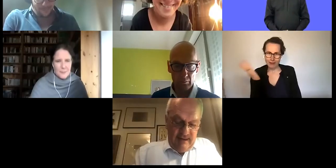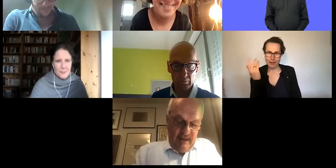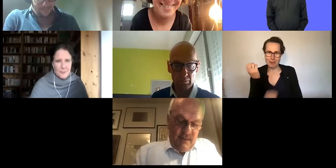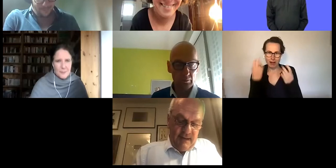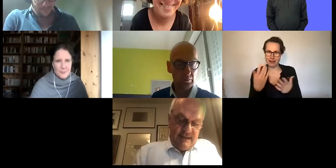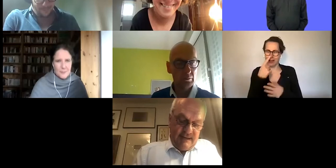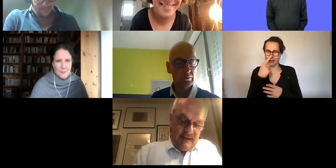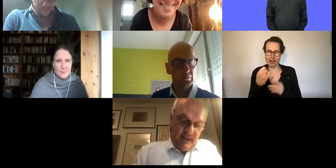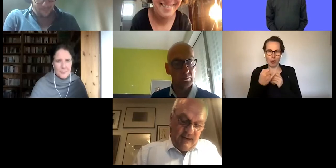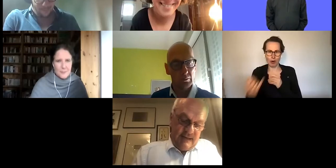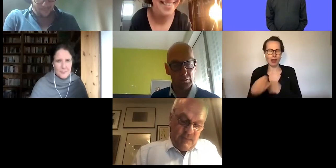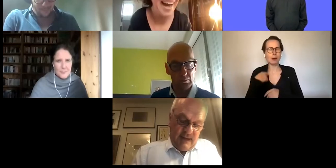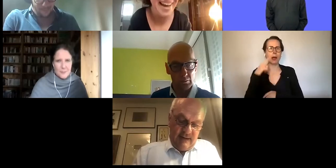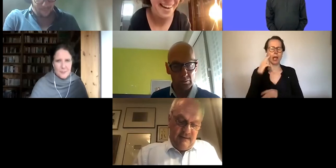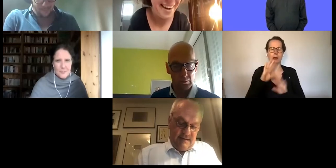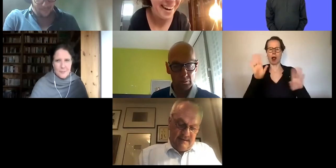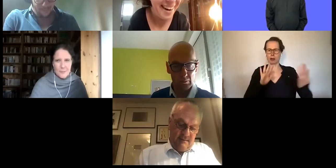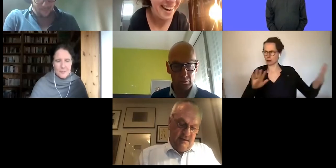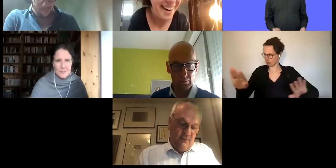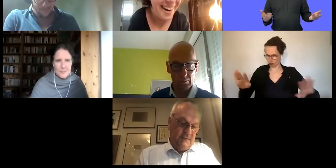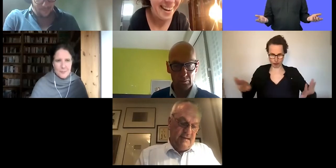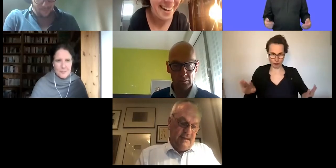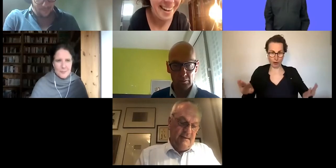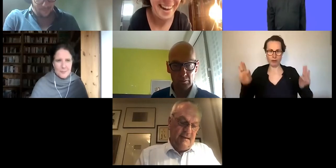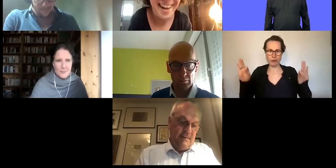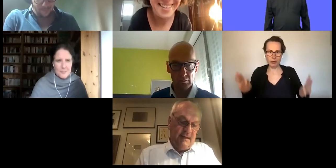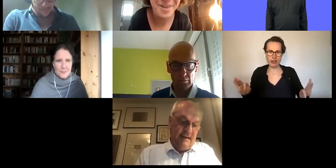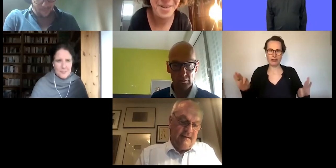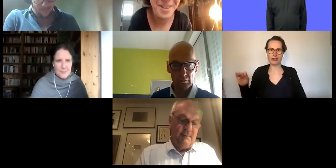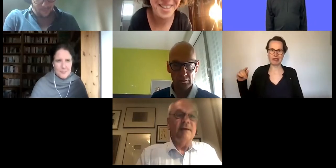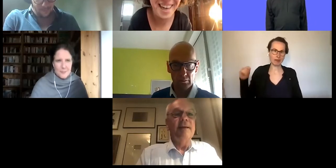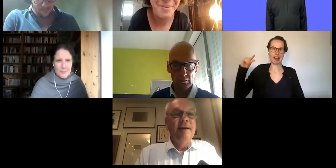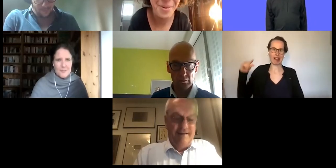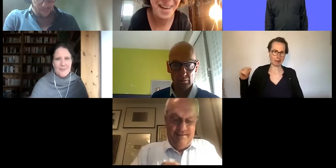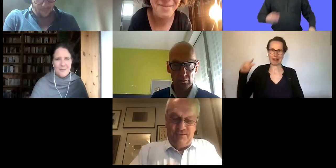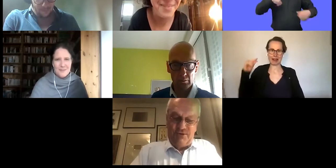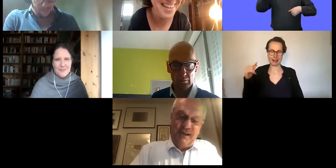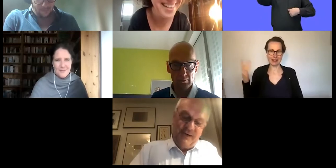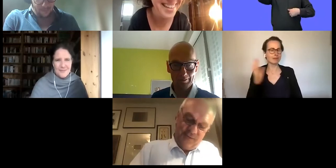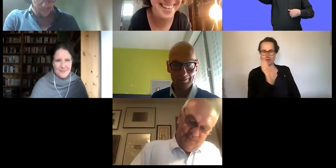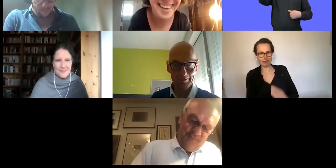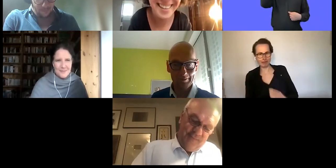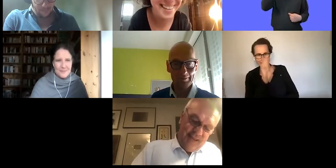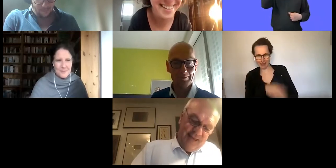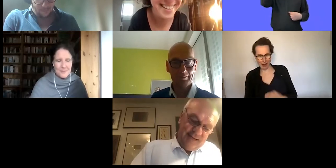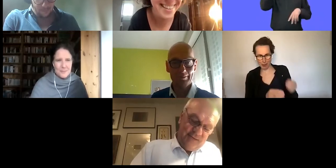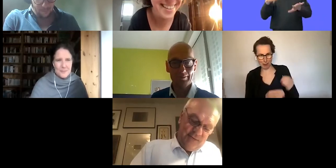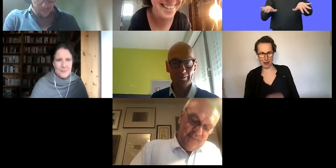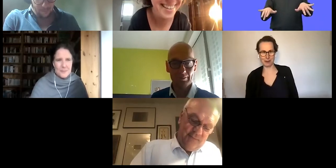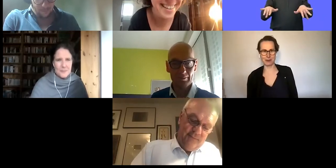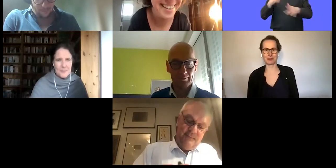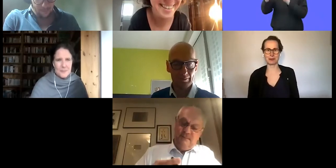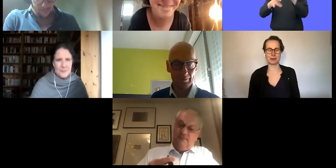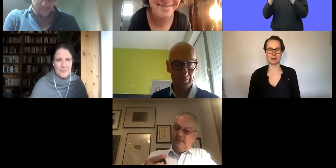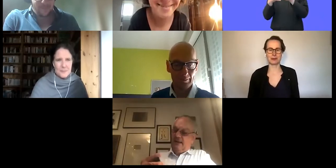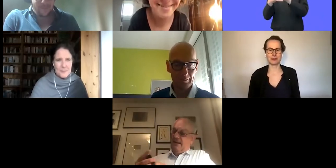Man denkt immer, das hat man alles bedacht, aber das habe ich... Alles gut, kein Problem. Entschuldigung. So,